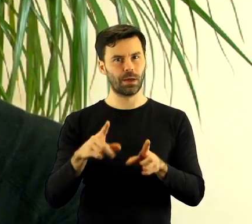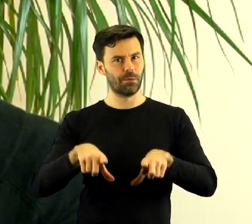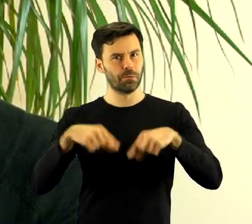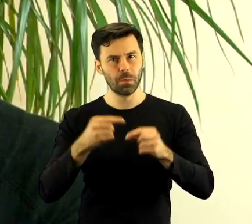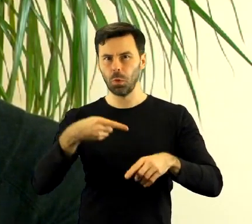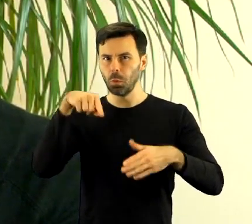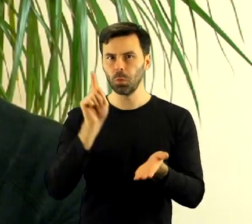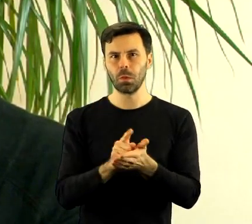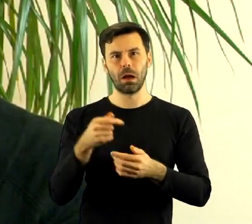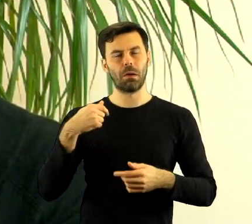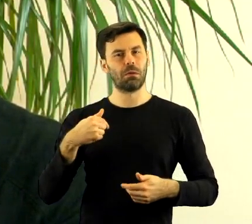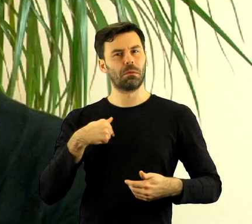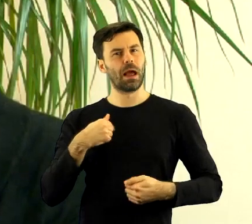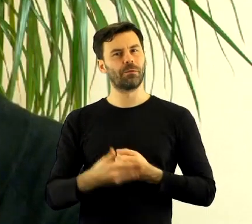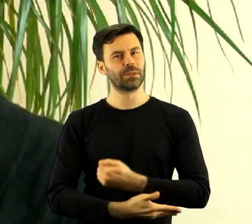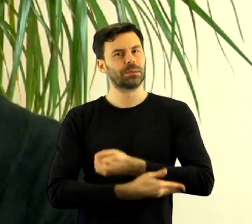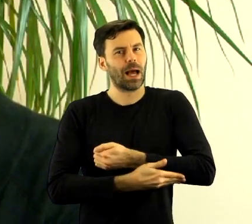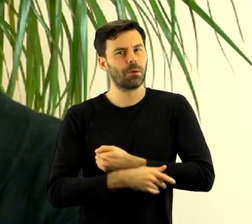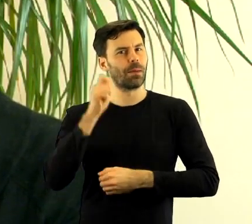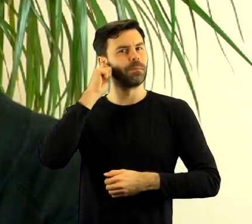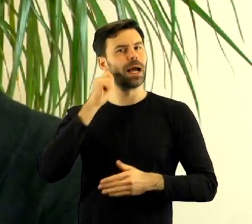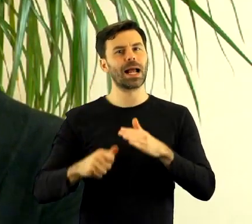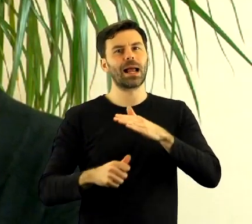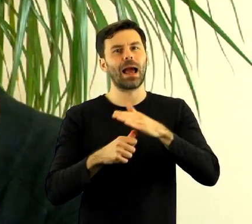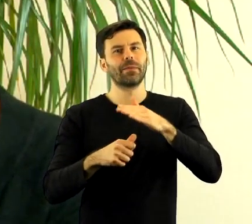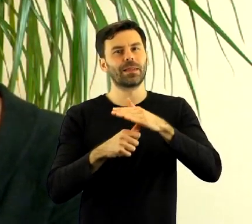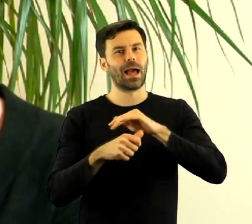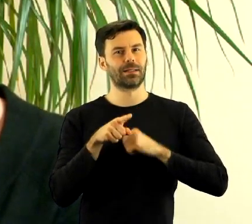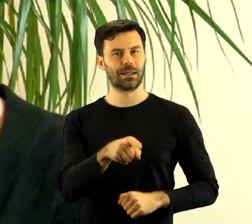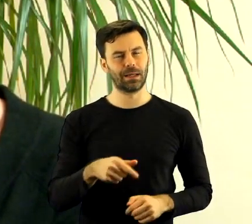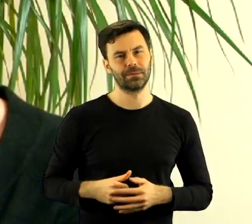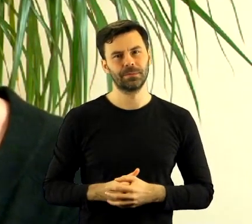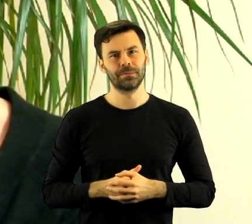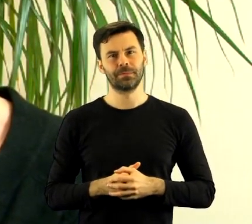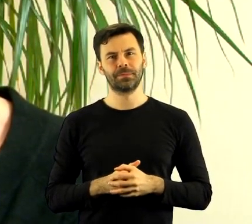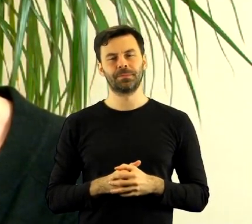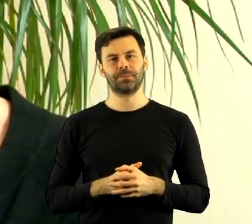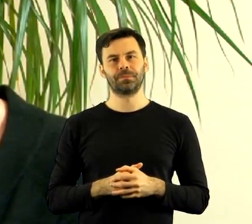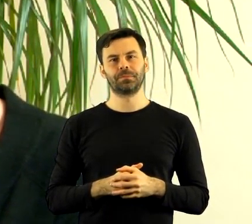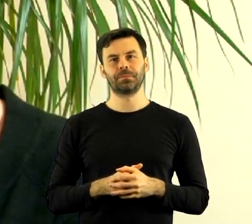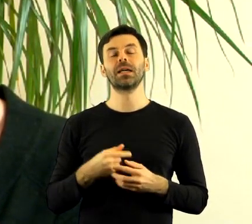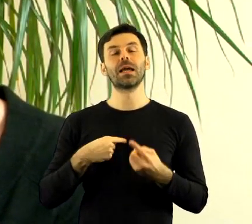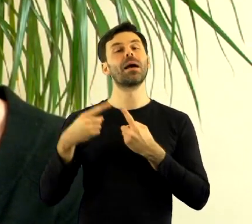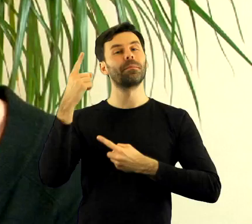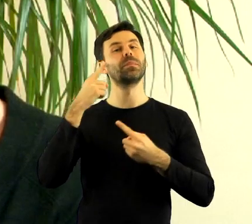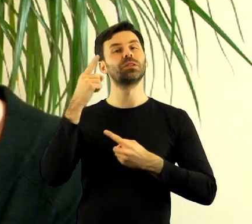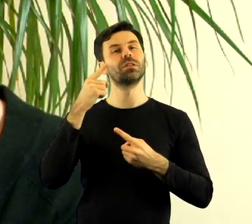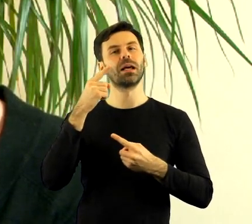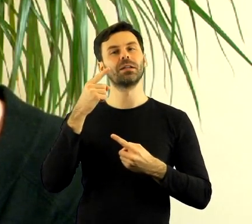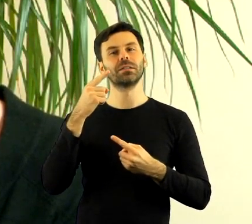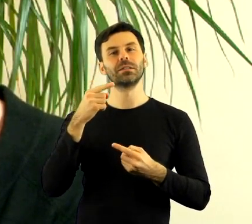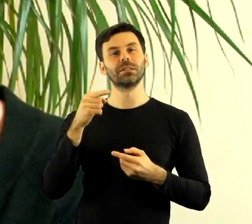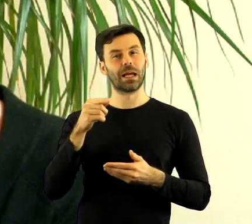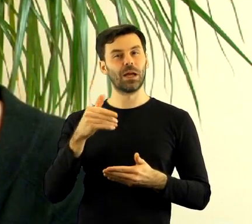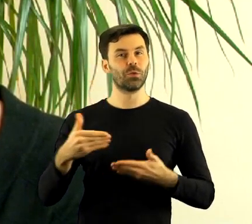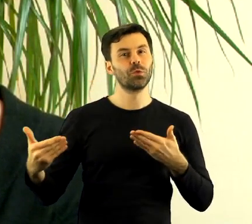również jako może nieoficjalnie, ale ja poparłam, jestem rozpoznawalna kandydatkę. Mam nadzieję, że właśnie dzięki